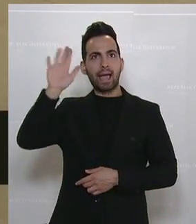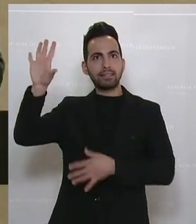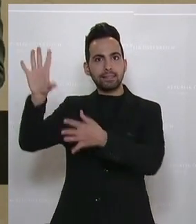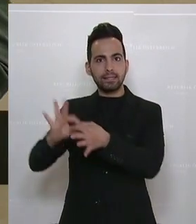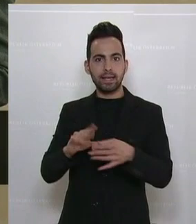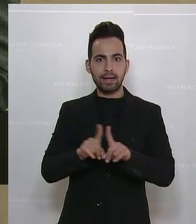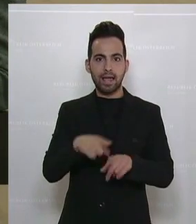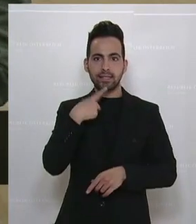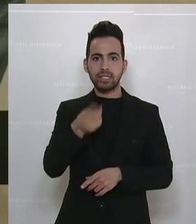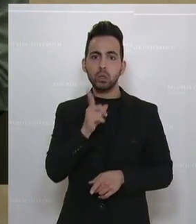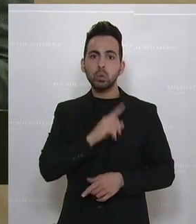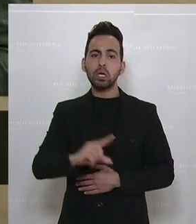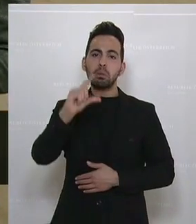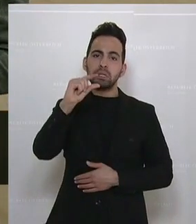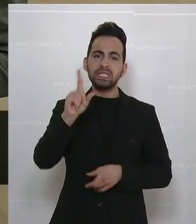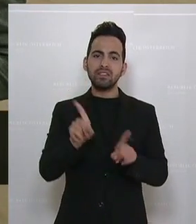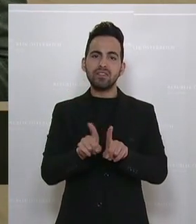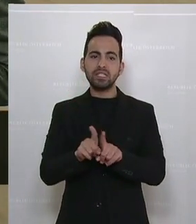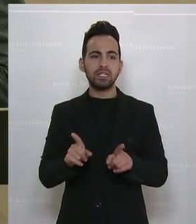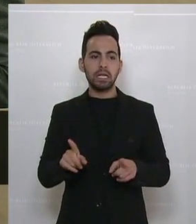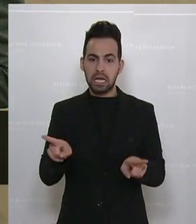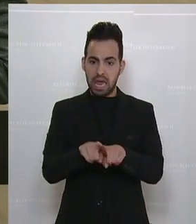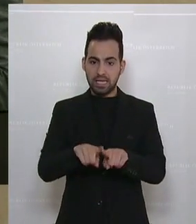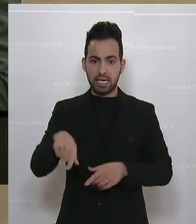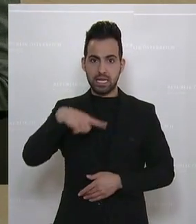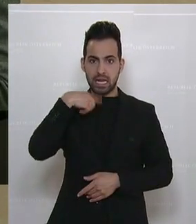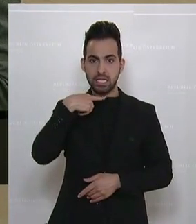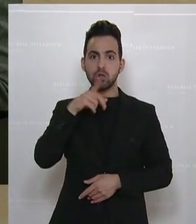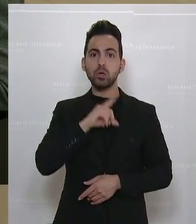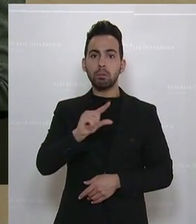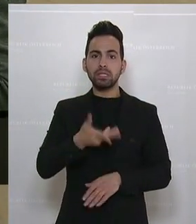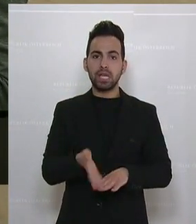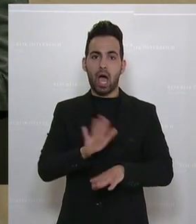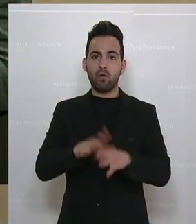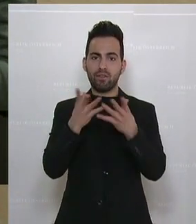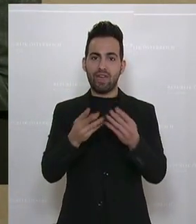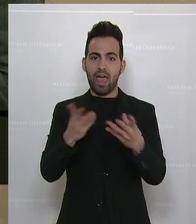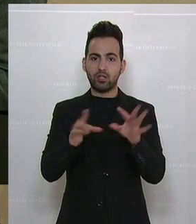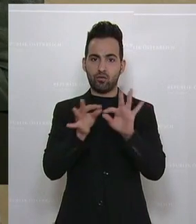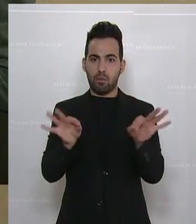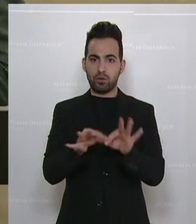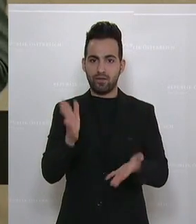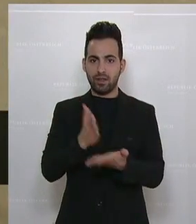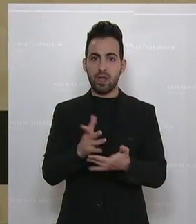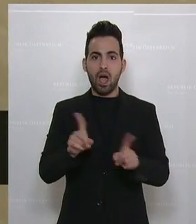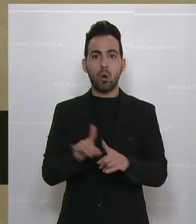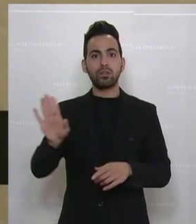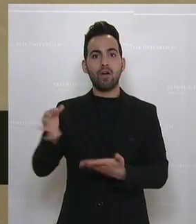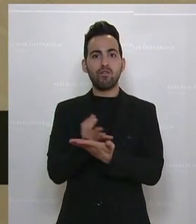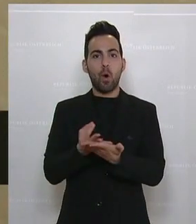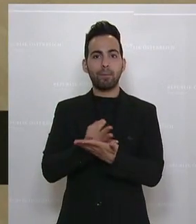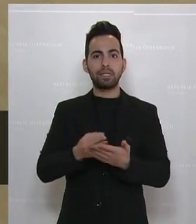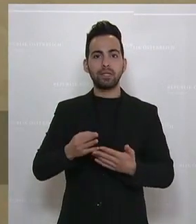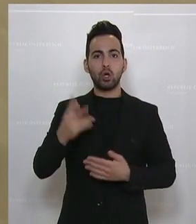Nämlich, Sie haben nur ein bisschen die gleiche Rede genommen, aber ein bisschen weicher formuliert. Genauso wie das Ihr Vorbild Sebastian